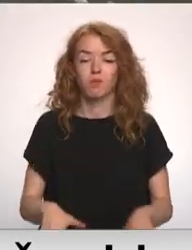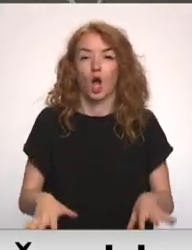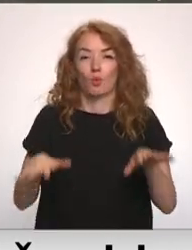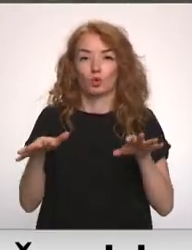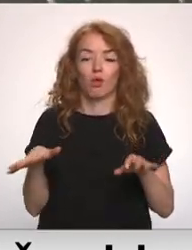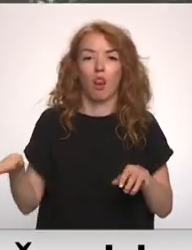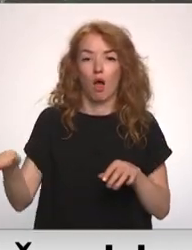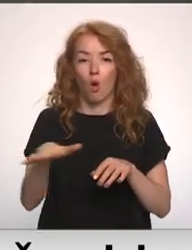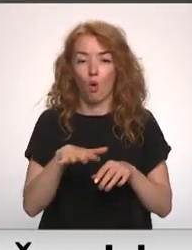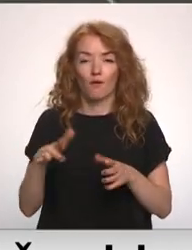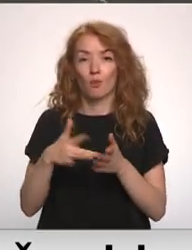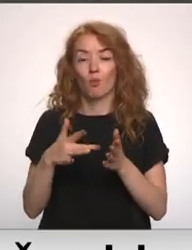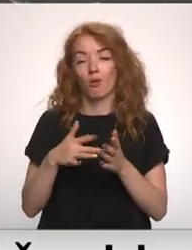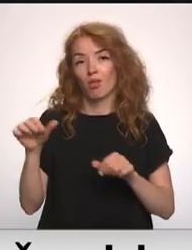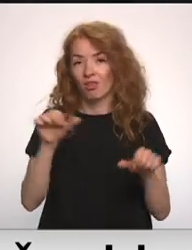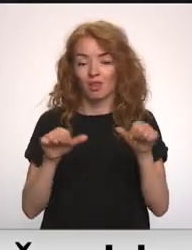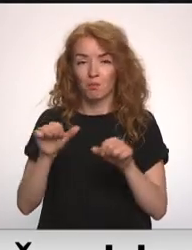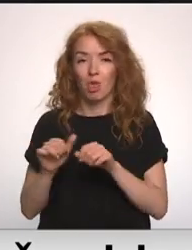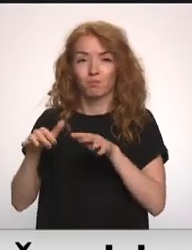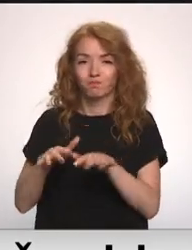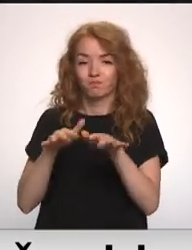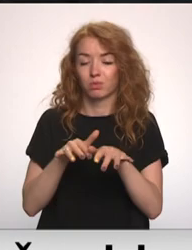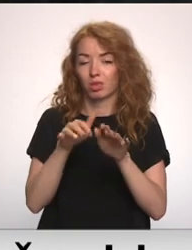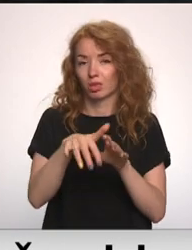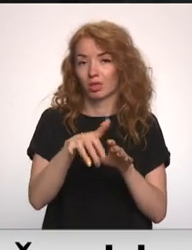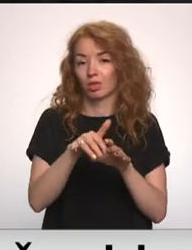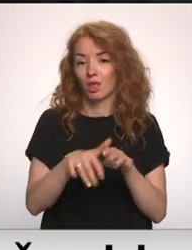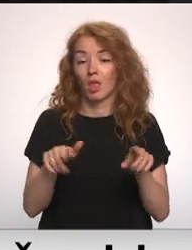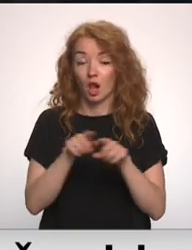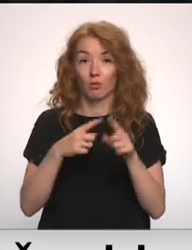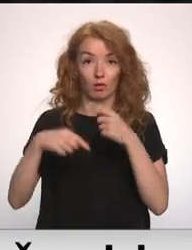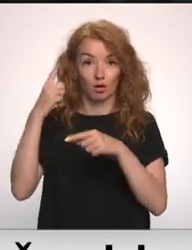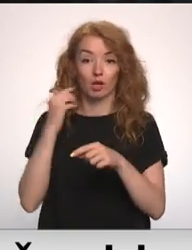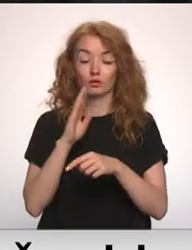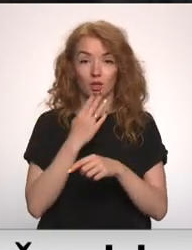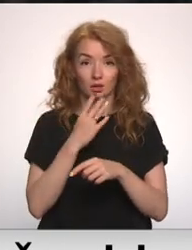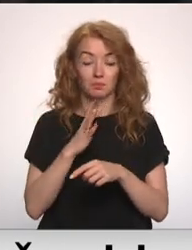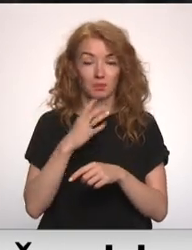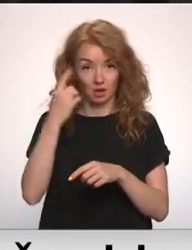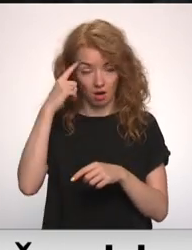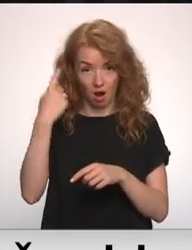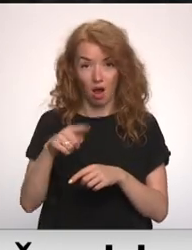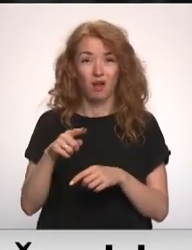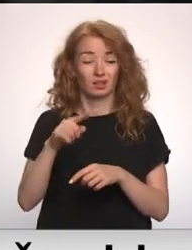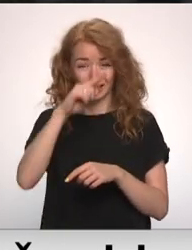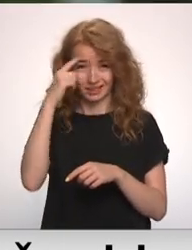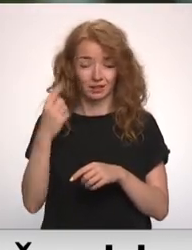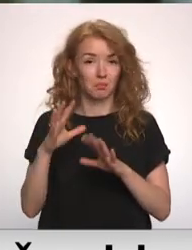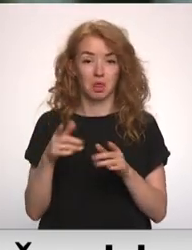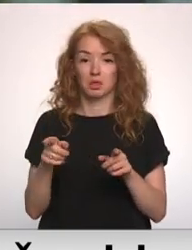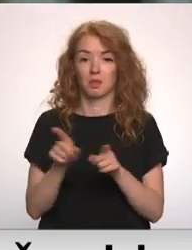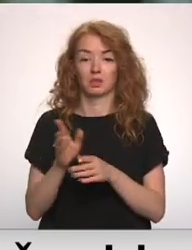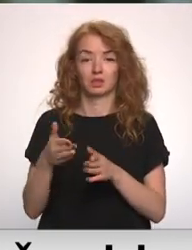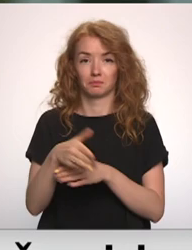laukiem kaut kur, varbūt kādas ķimikālies vai kas, kas nepatīk. Arī pagāju vasara tā vasara bija karsta, bet šitā nebija.